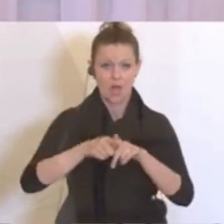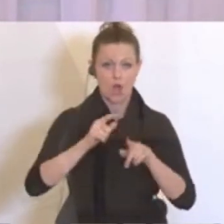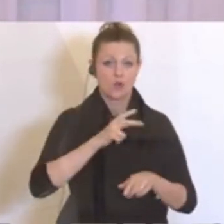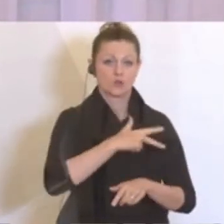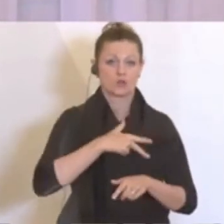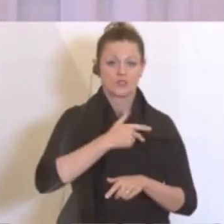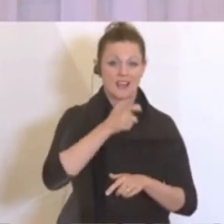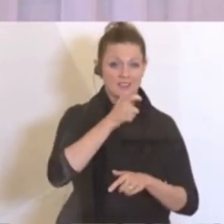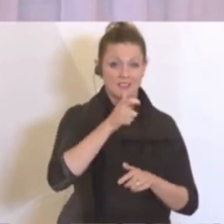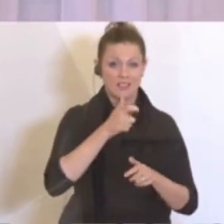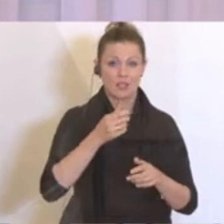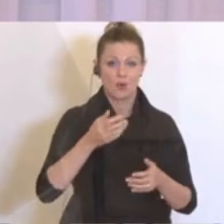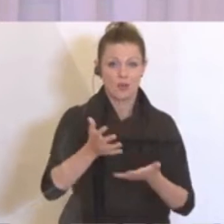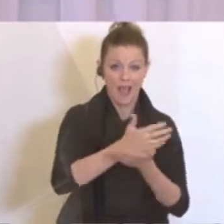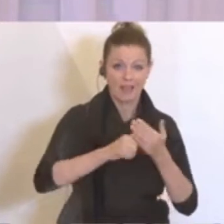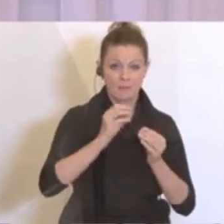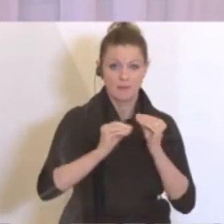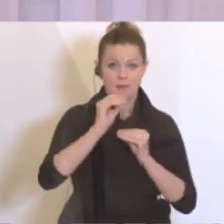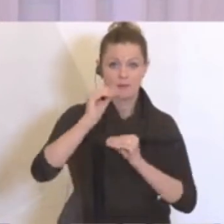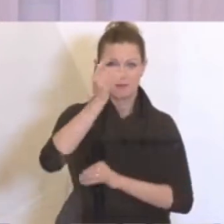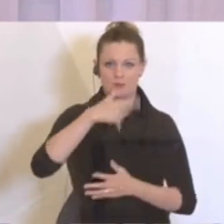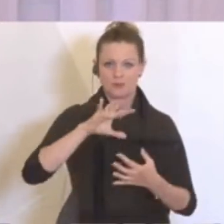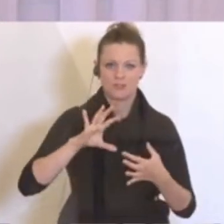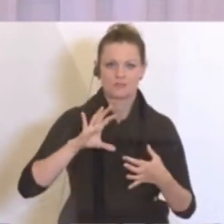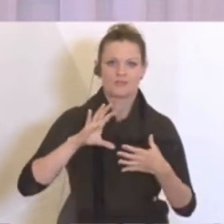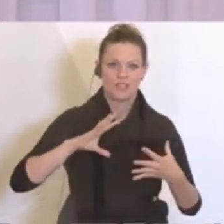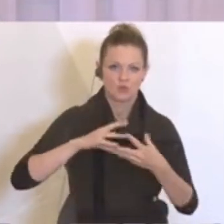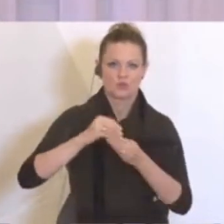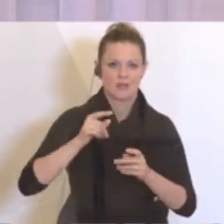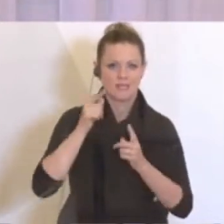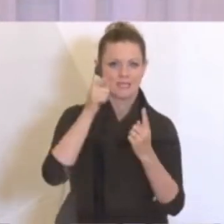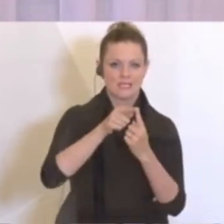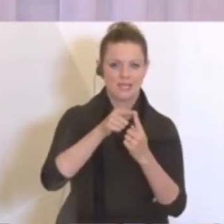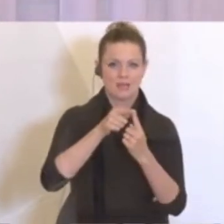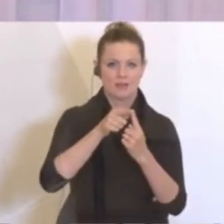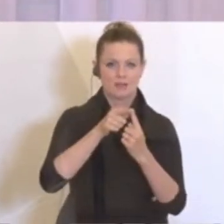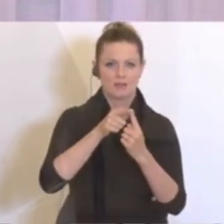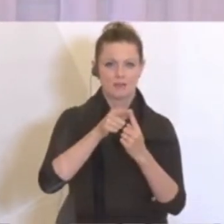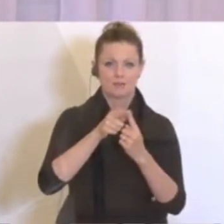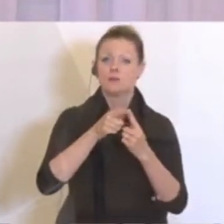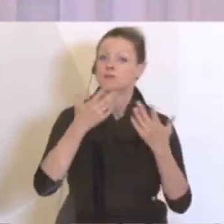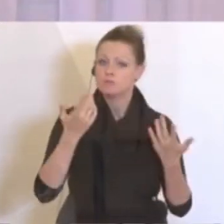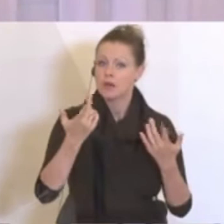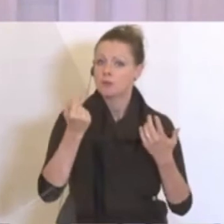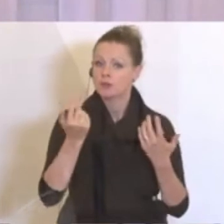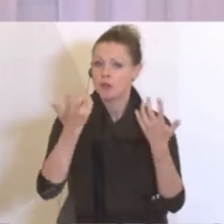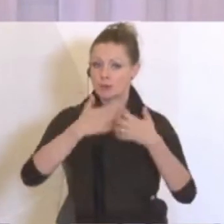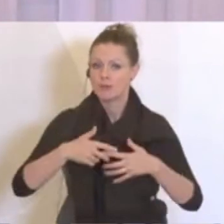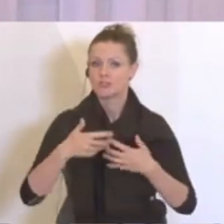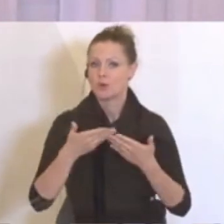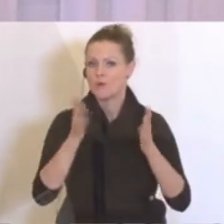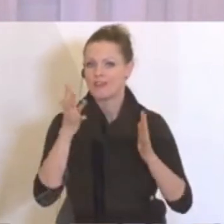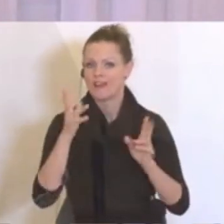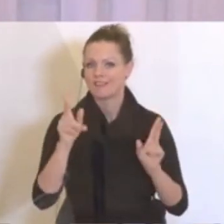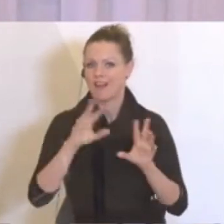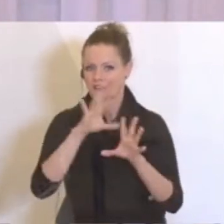Sozialversicherungen wieder steigen. Das muss unser gemeinsames Ziel sein, weil wir damit natürlich wieder alles andere im Bereich der öffentlichen Hand erhalten. Wir leisten dazu gern unseren